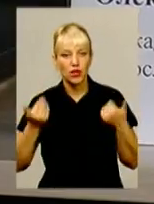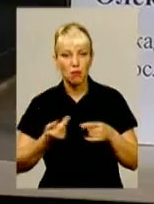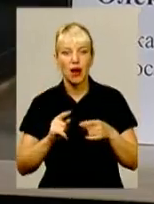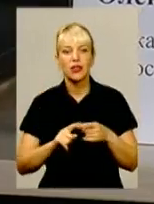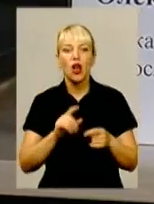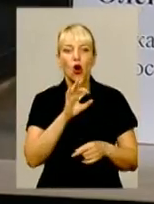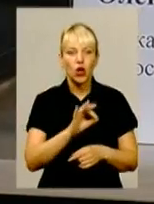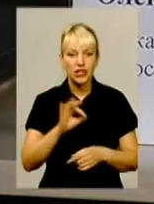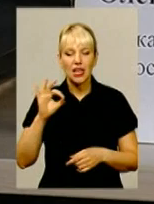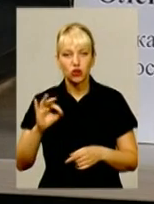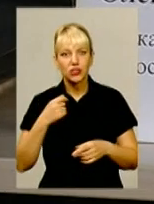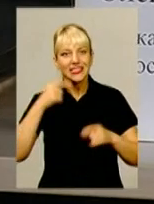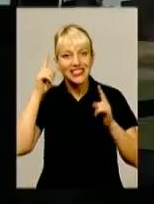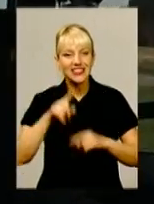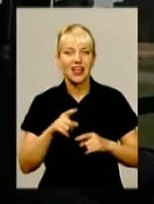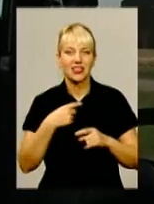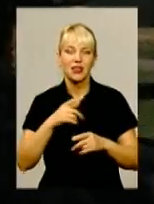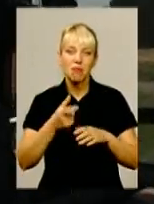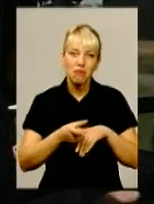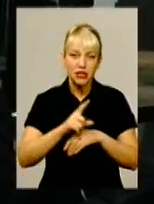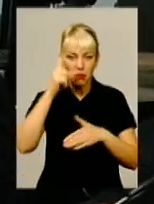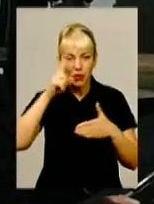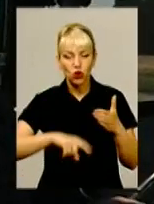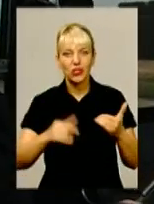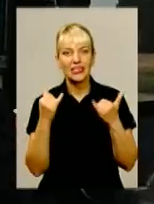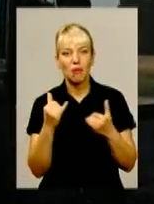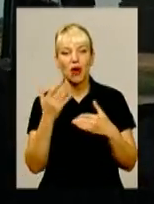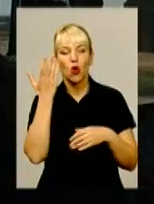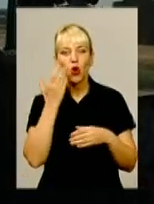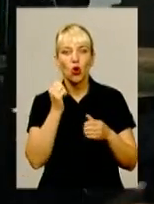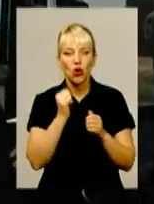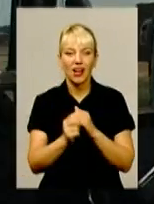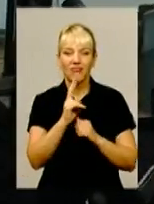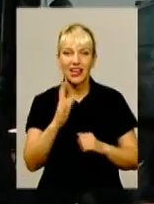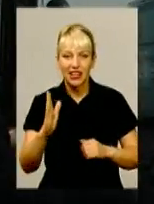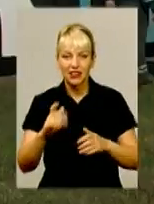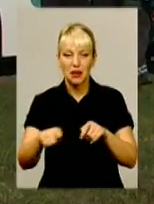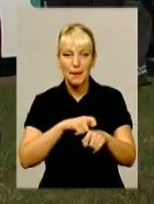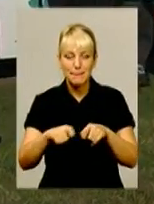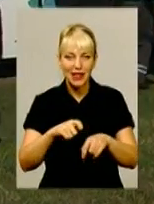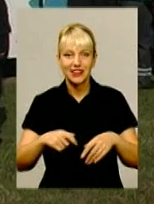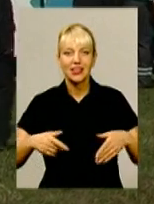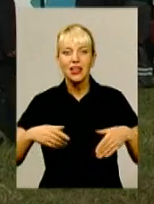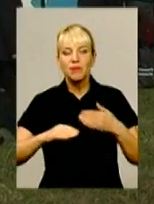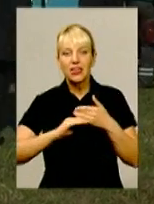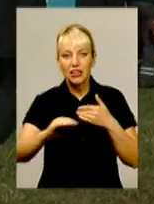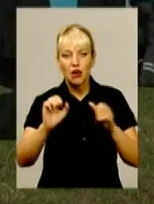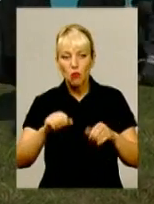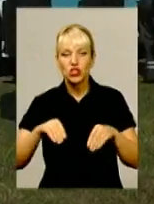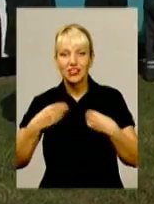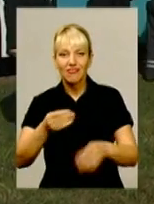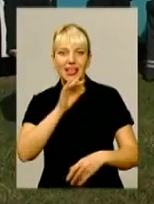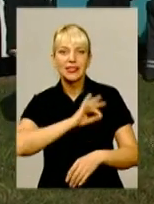рослинництва на Ан України, знає, Ба більше переконаний, навіть тепер кожен квадратний метр лілі може давати прибуток без перенасичення